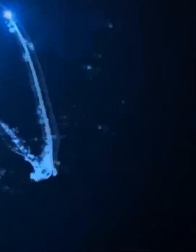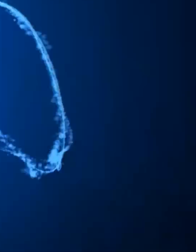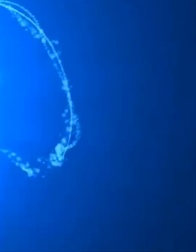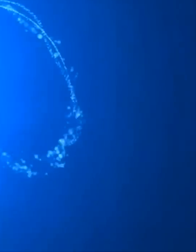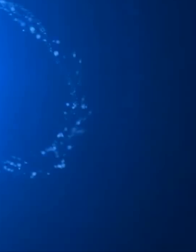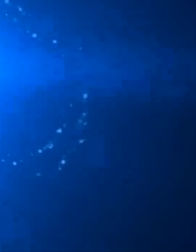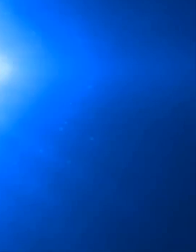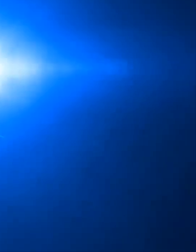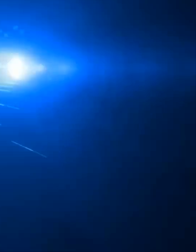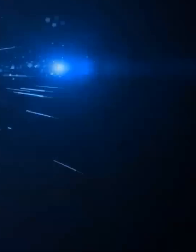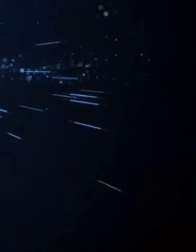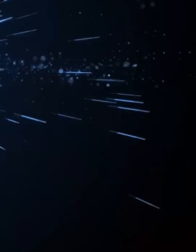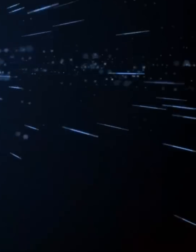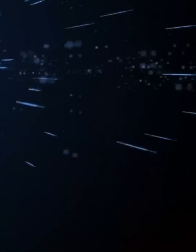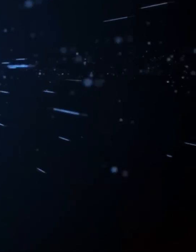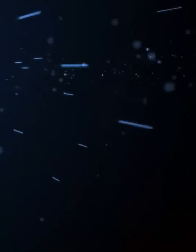Altyazı